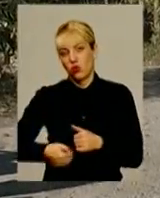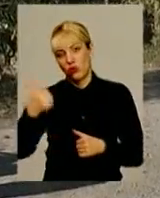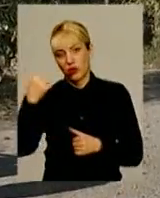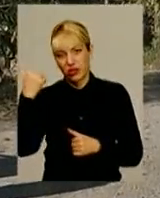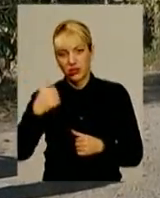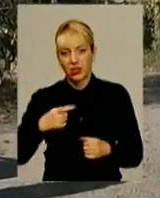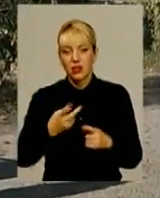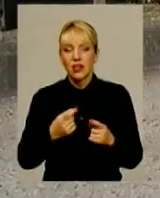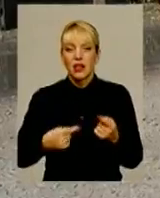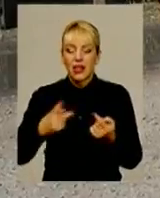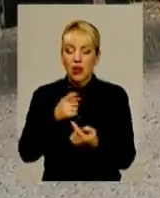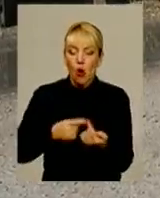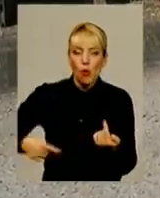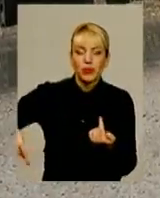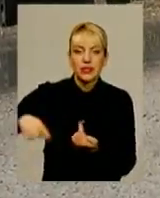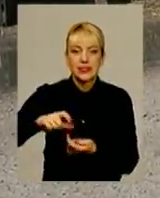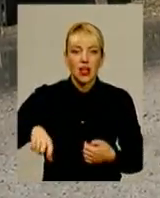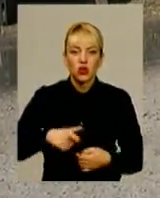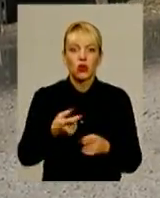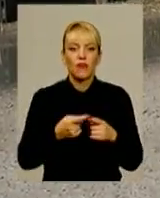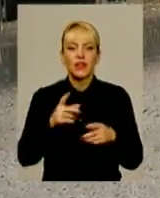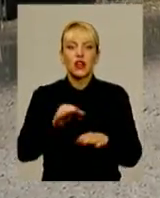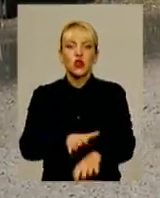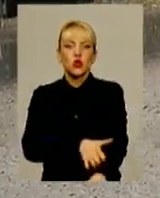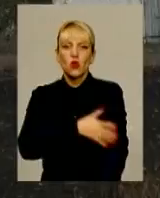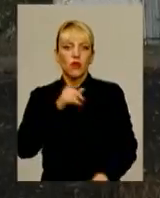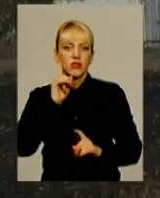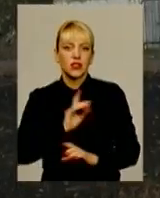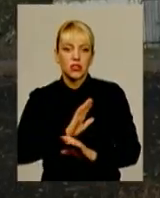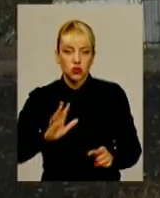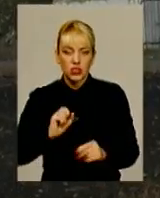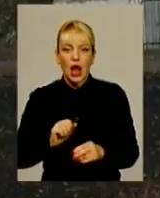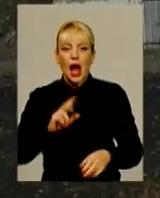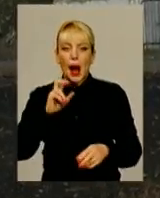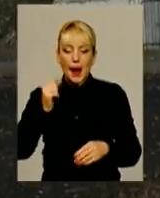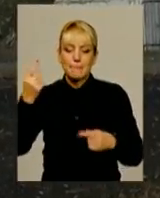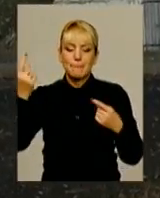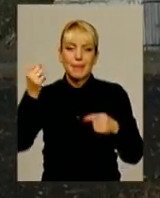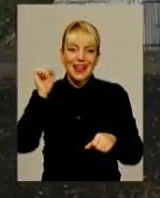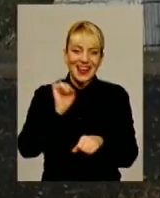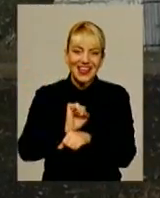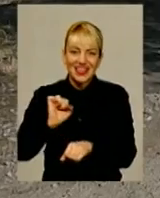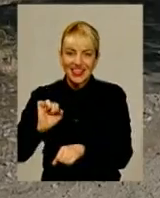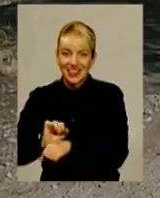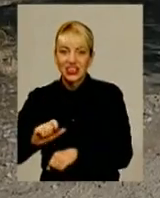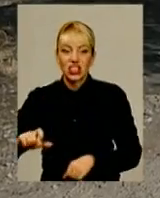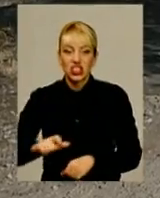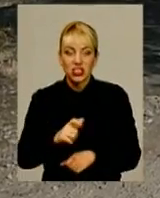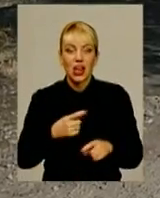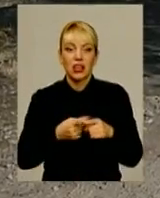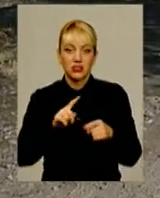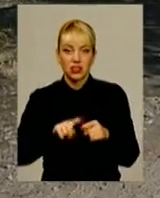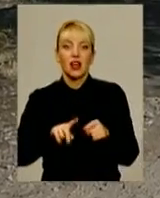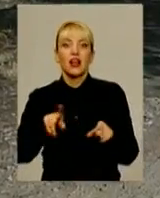називає об'їзний шлях підприємниць дорога, значно довша і незручна. Та й перекритий шлях, повстваринницькі ферми, також комунальна власність. Це підтверджує